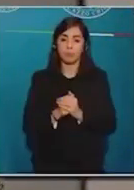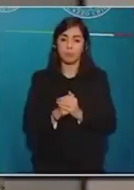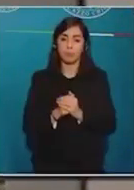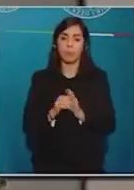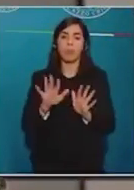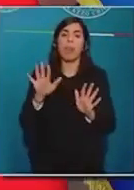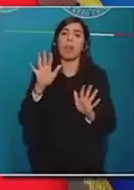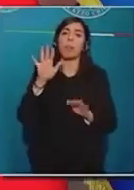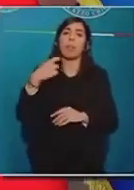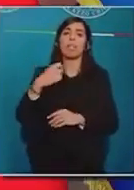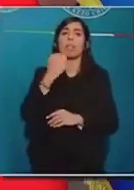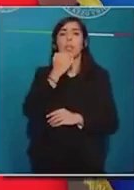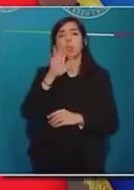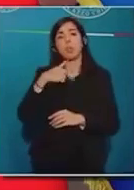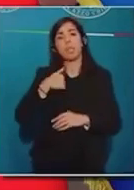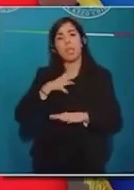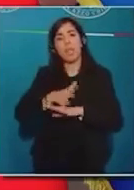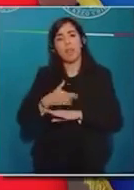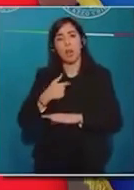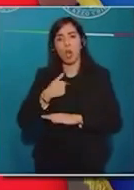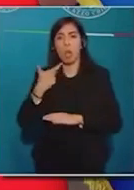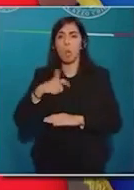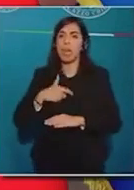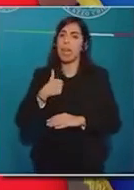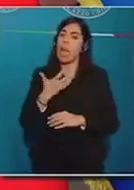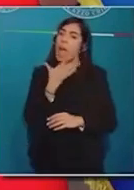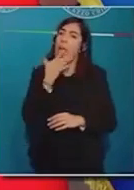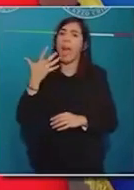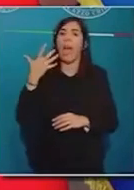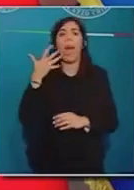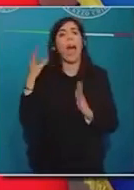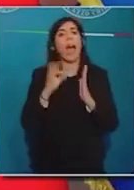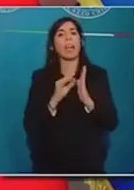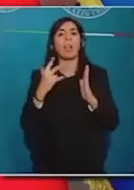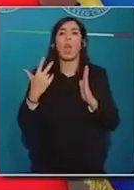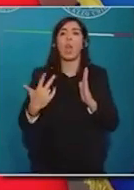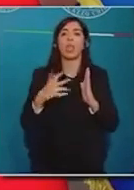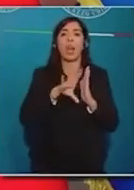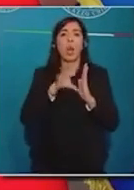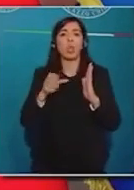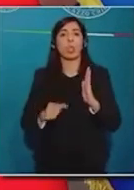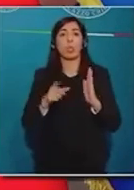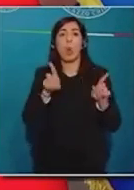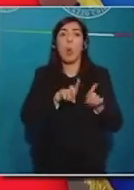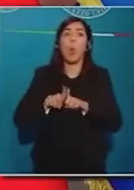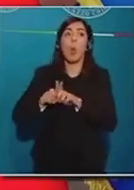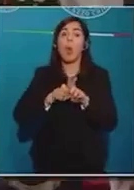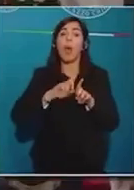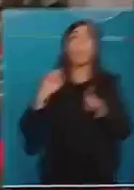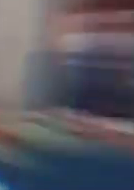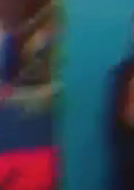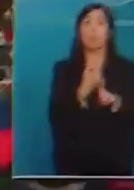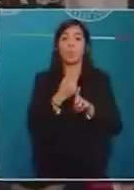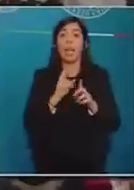scusi, intervengo io perché sono un fanatico dell'articolo 3 della Costituzione, è uguale per tutti, non ci sono